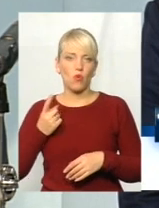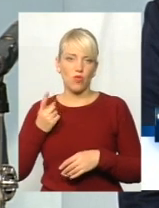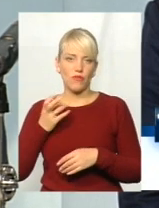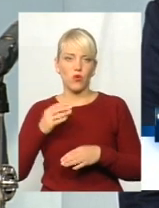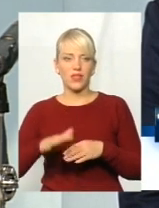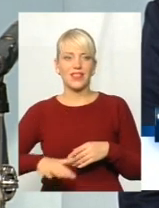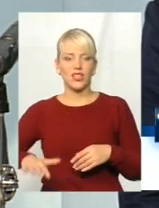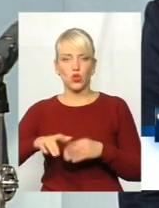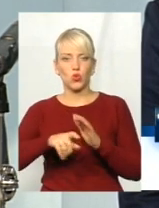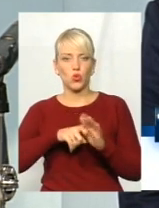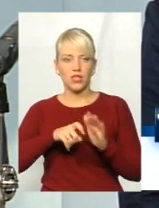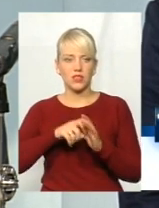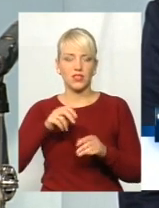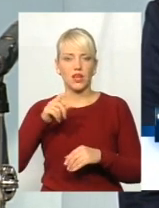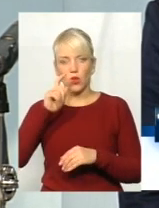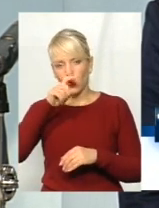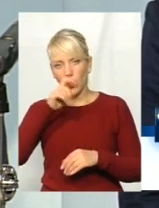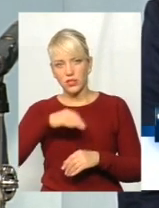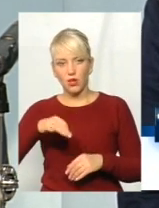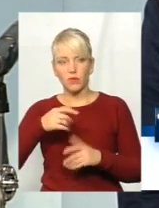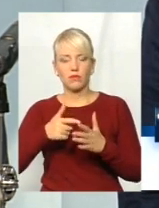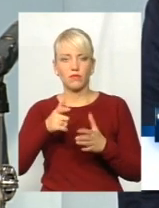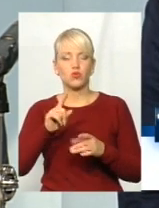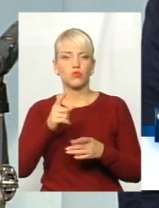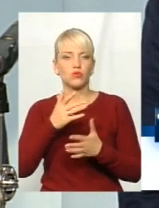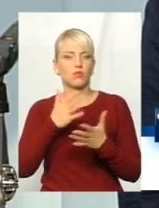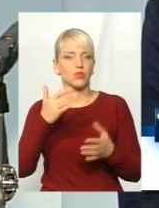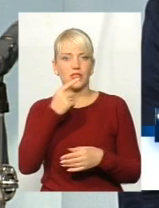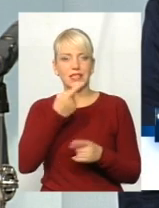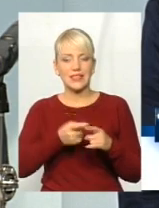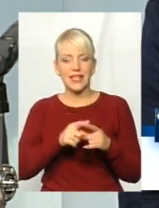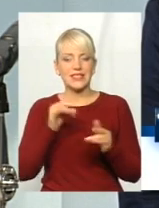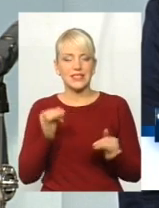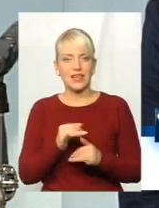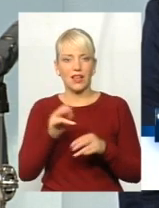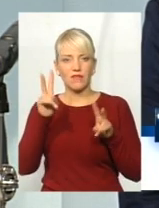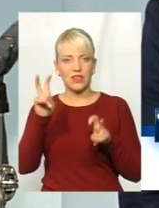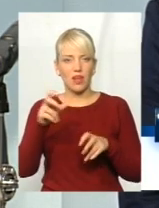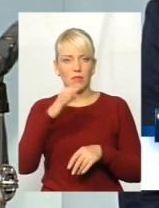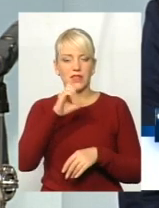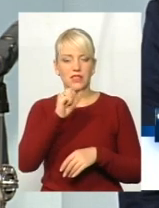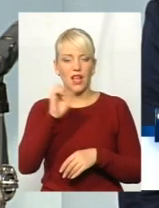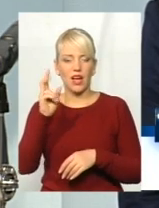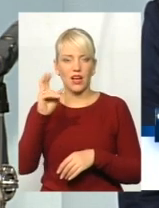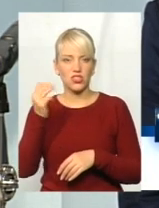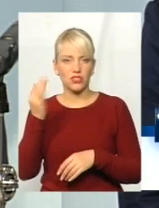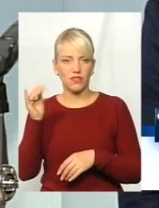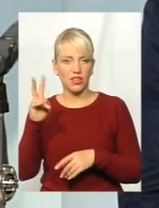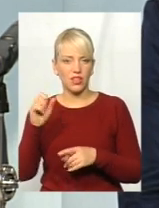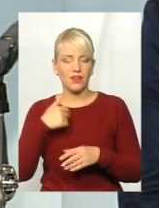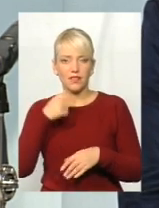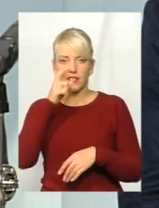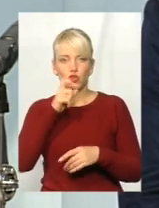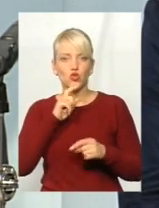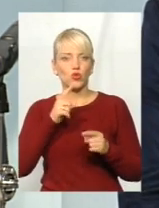області. Це нас не цікаве, мабуть, нас більше Саакашвілі цікаве. Якщо, по суті, брати Саакашвілі, якщо його позовували громадянство, я не розумію, чому влада